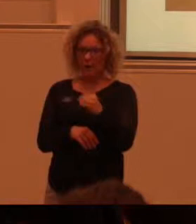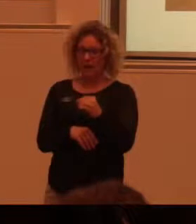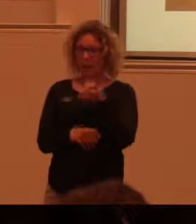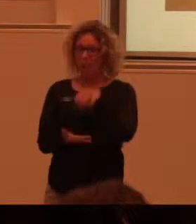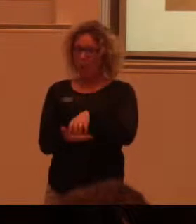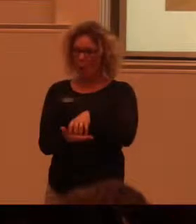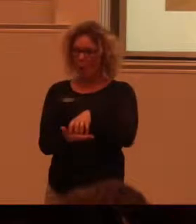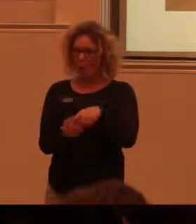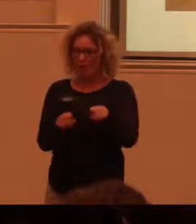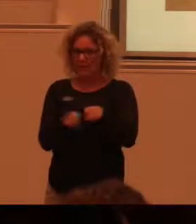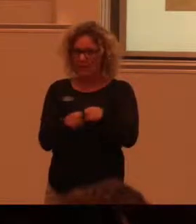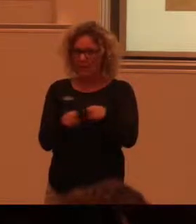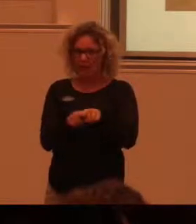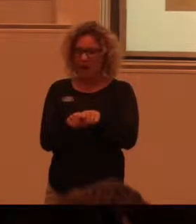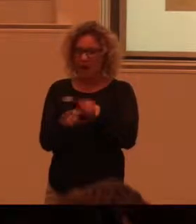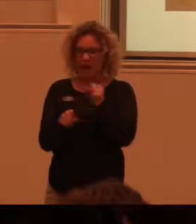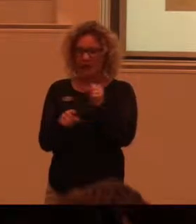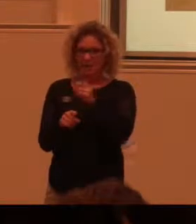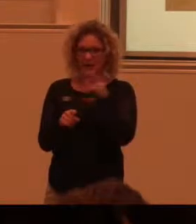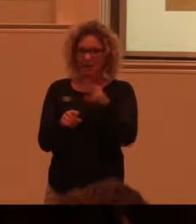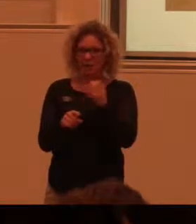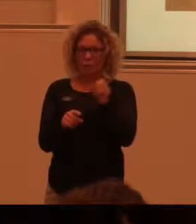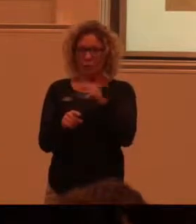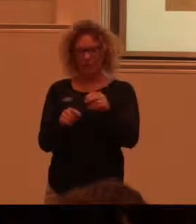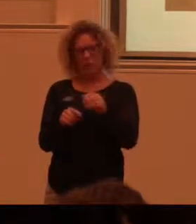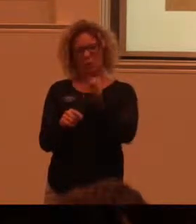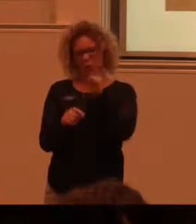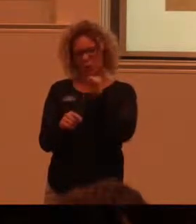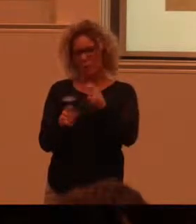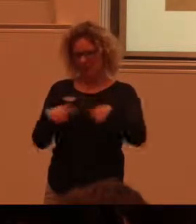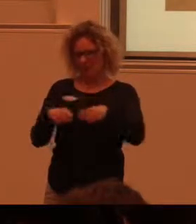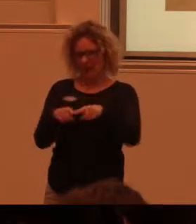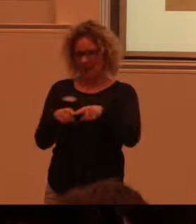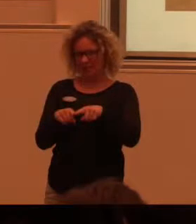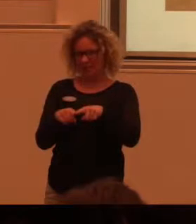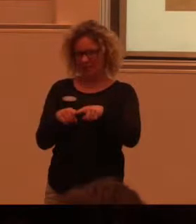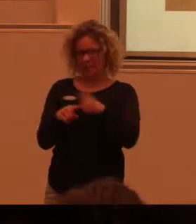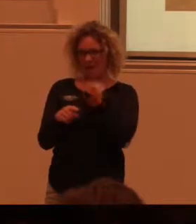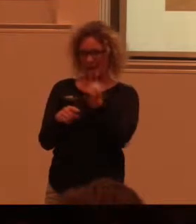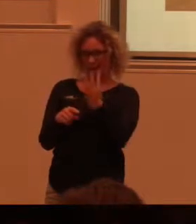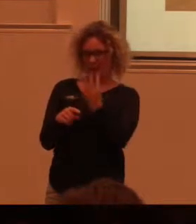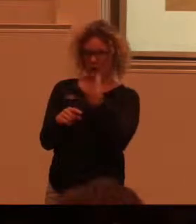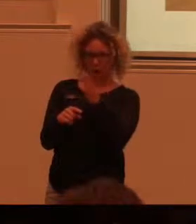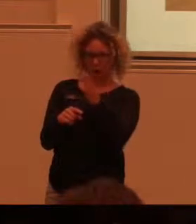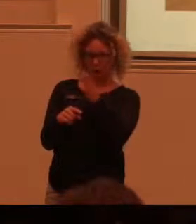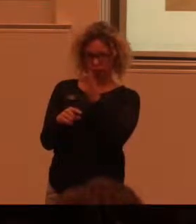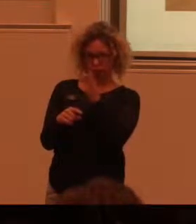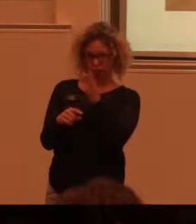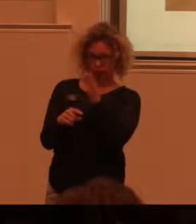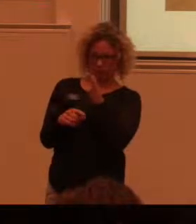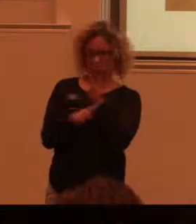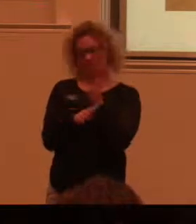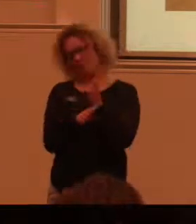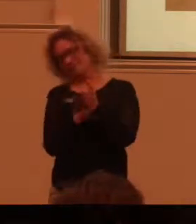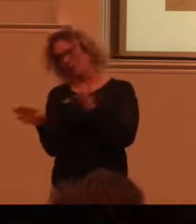Den ligger precis på Gerskån, Kronobergs och Jönköpings län. Så kommer man ner fyran från ena hållet så svänger man av